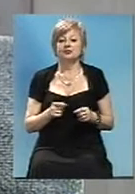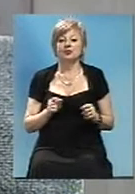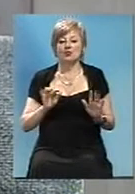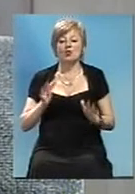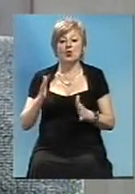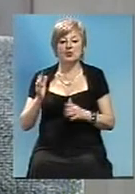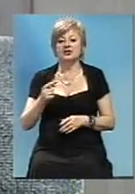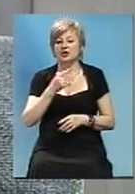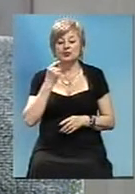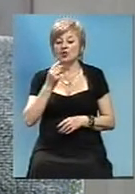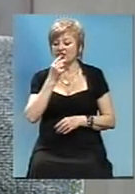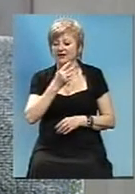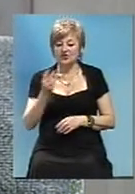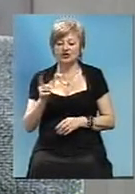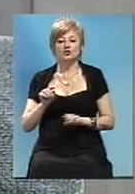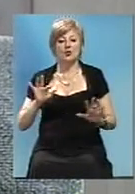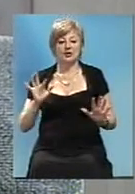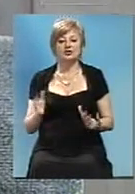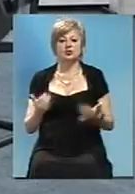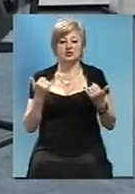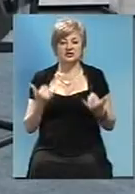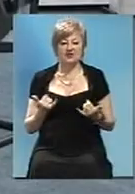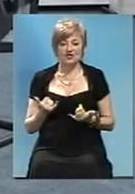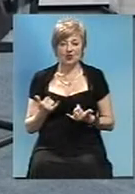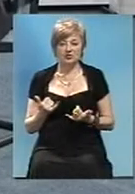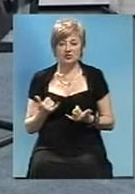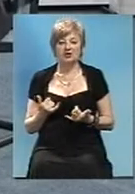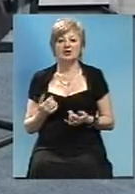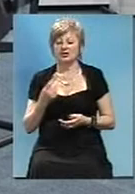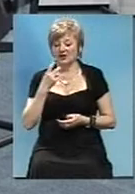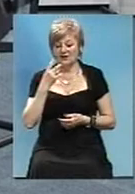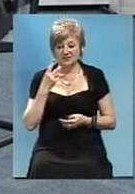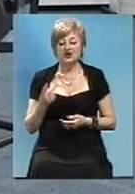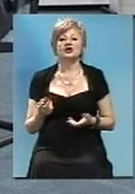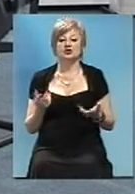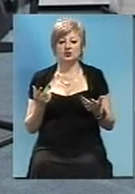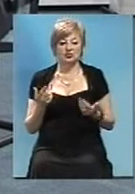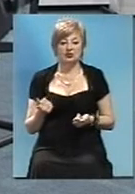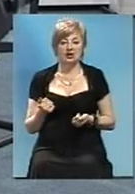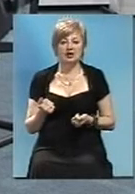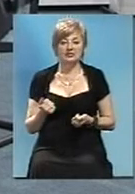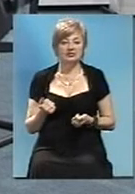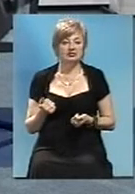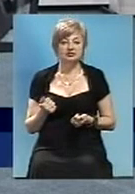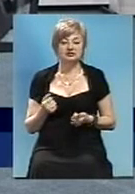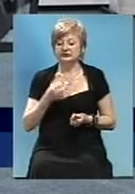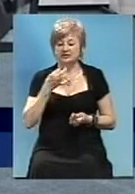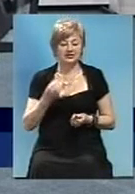відбуваються у нас сьогодні. Безусловно, проїжджаємо. Так, сказати, що у нас все добре, не можна.